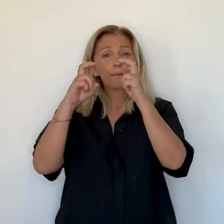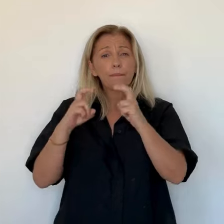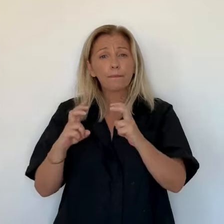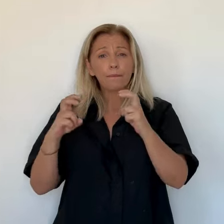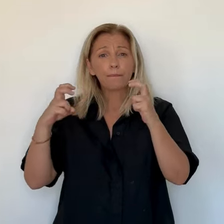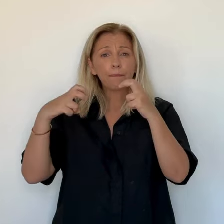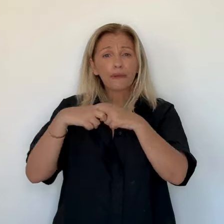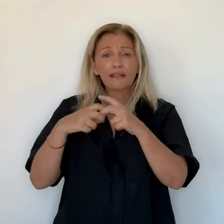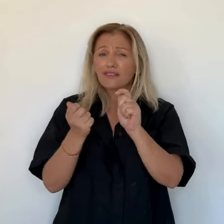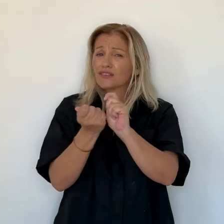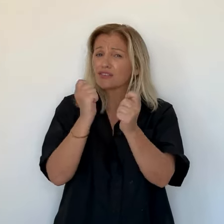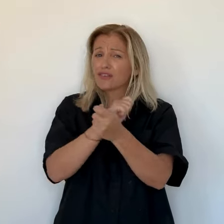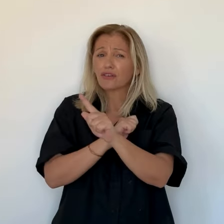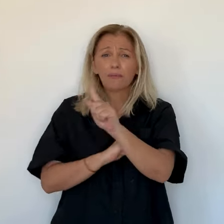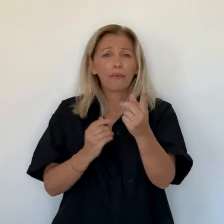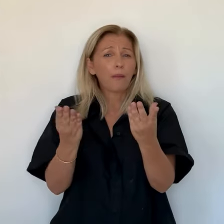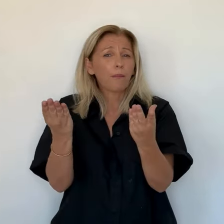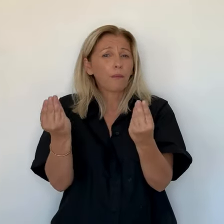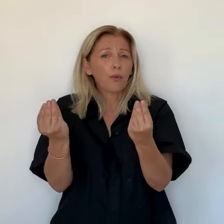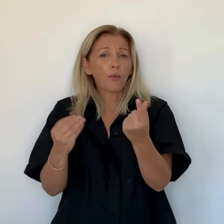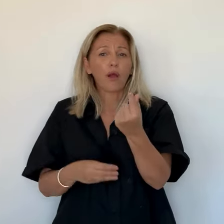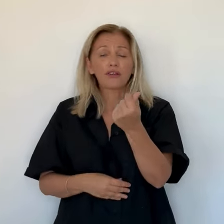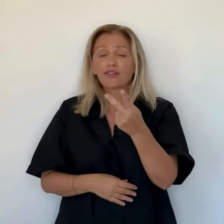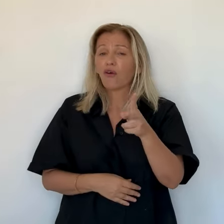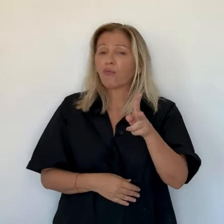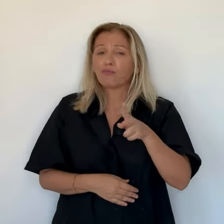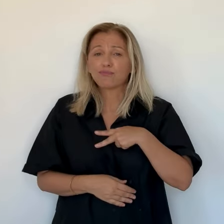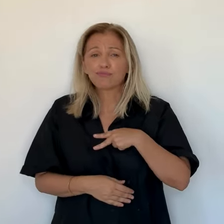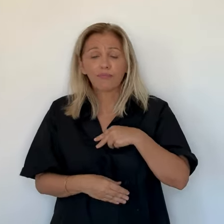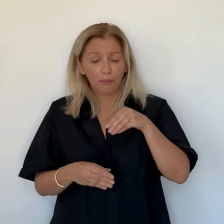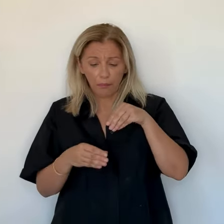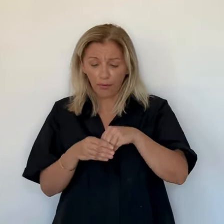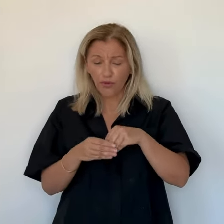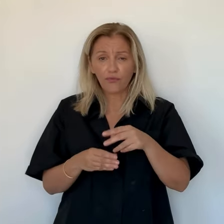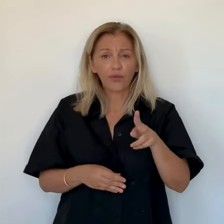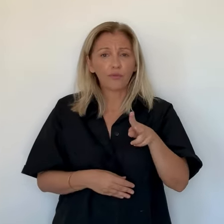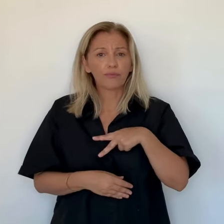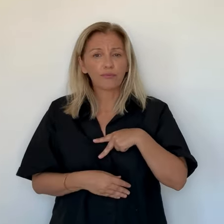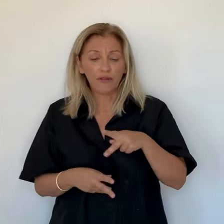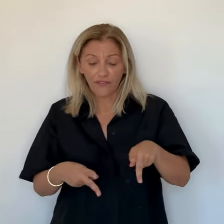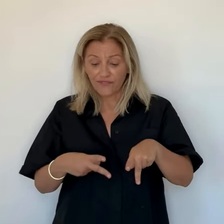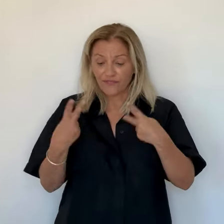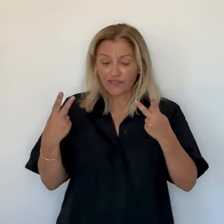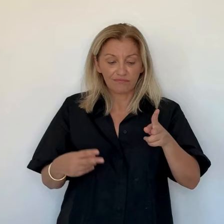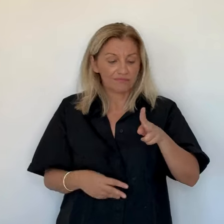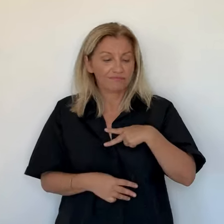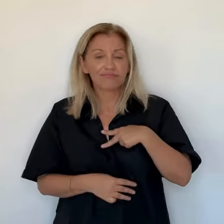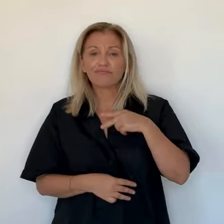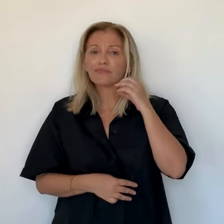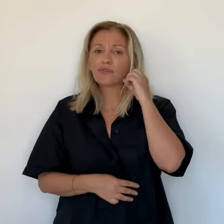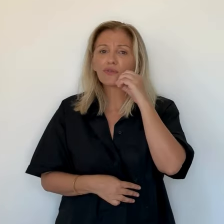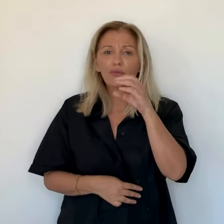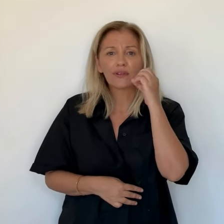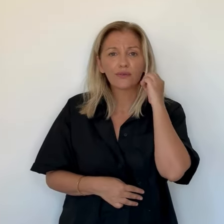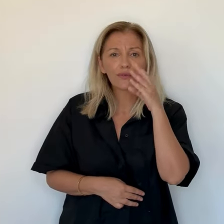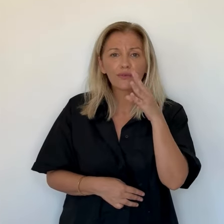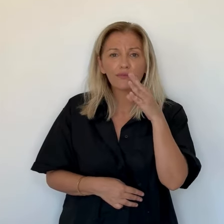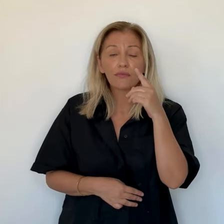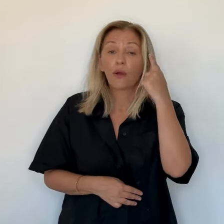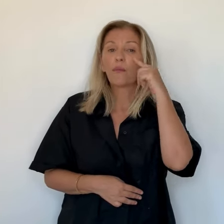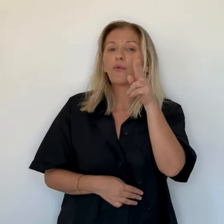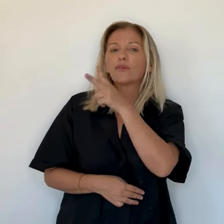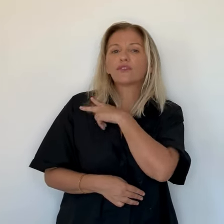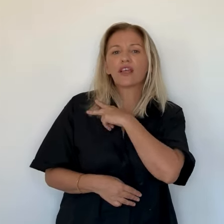J'ai remarqué une petite baisse ces dernières semaines du diesel. Une légère baisse qui n'a pas une incidence